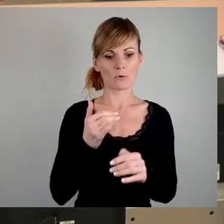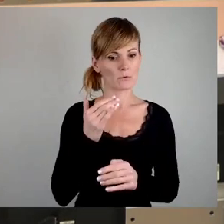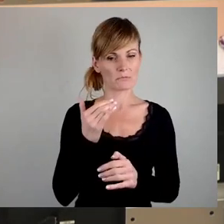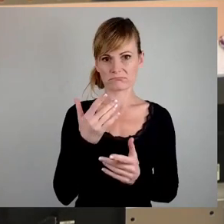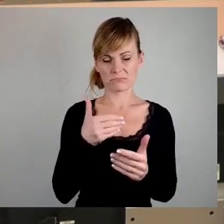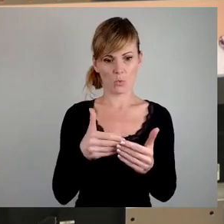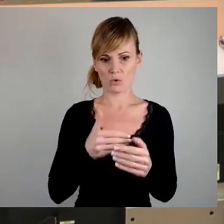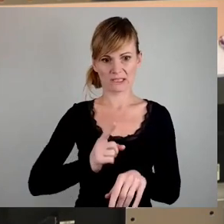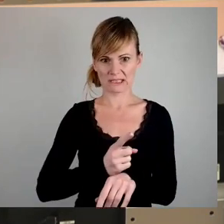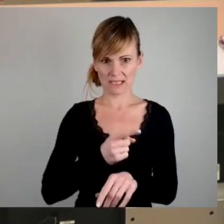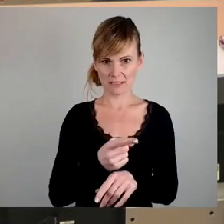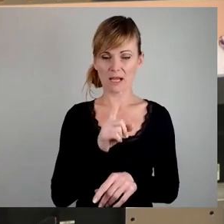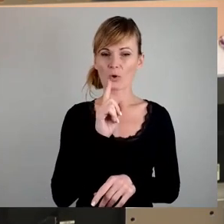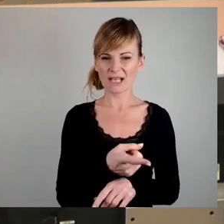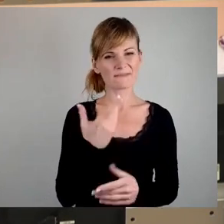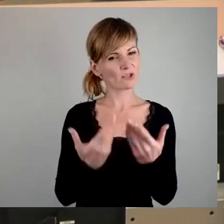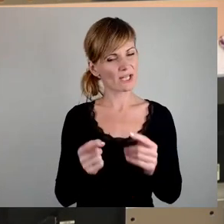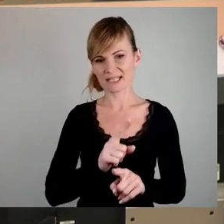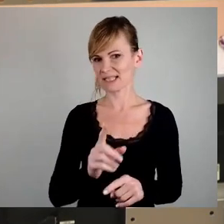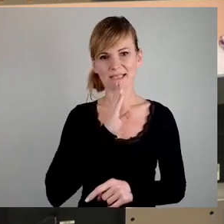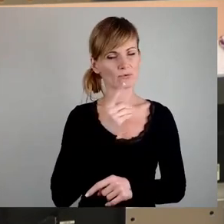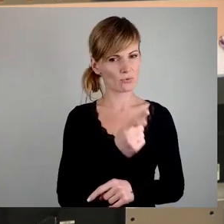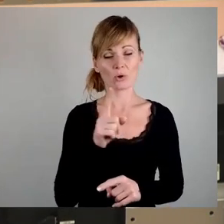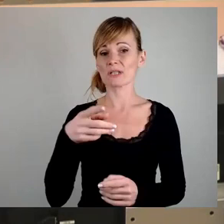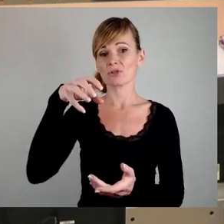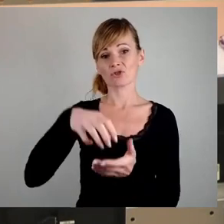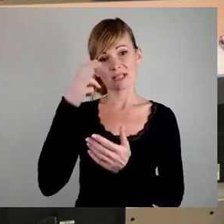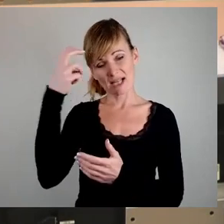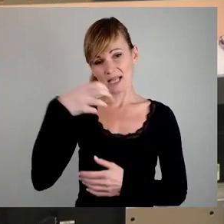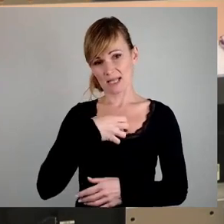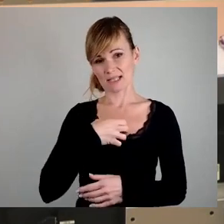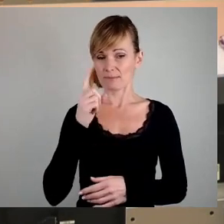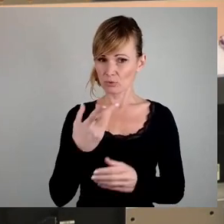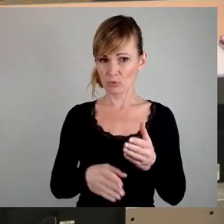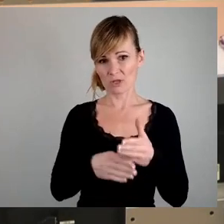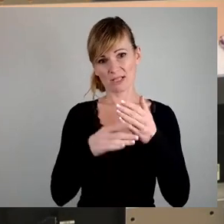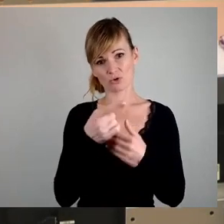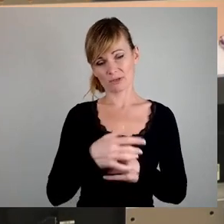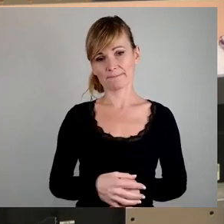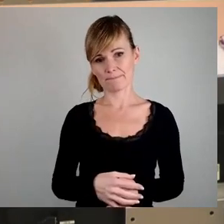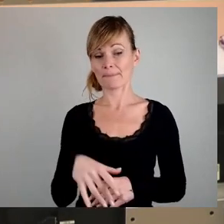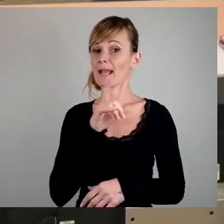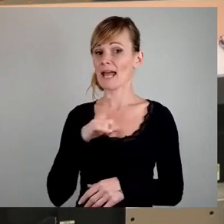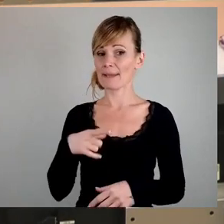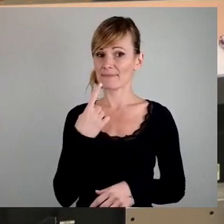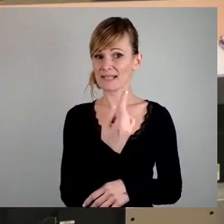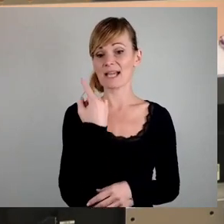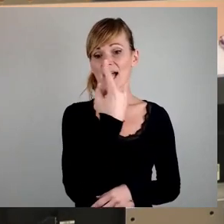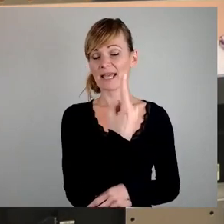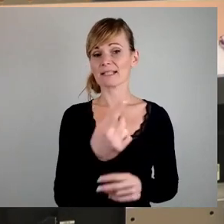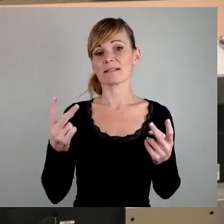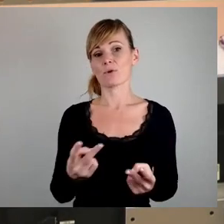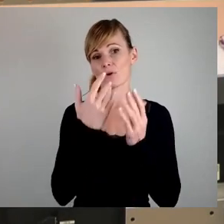wahrscheinlich wird auch das nicht reichen. Dann muss der Stadtrat Dresden da glaube ich unterstützend wirken. Leipzig hat ein eigenes Förderprogramm für den